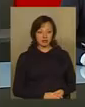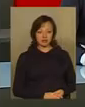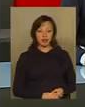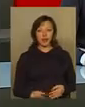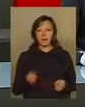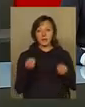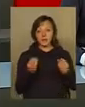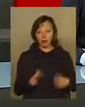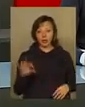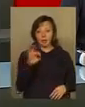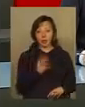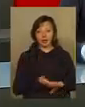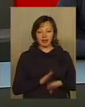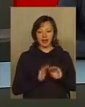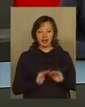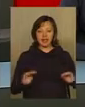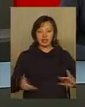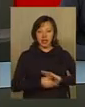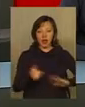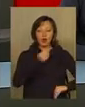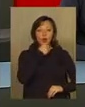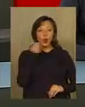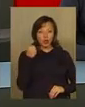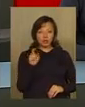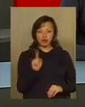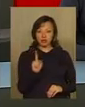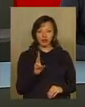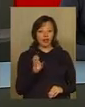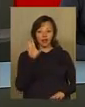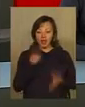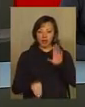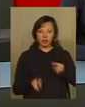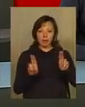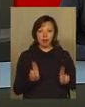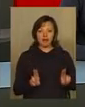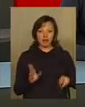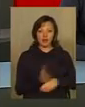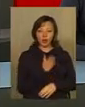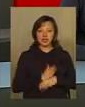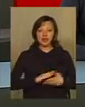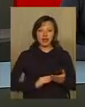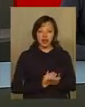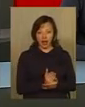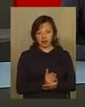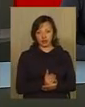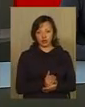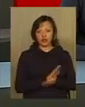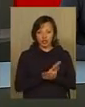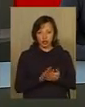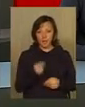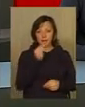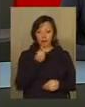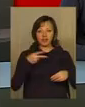Просто проскладне. Діти закликають дорослих, аби ті не нехтували правилами виробництва якісної і безпечної продукції.